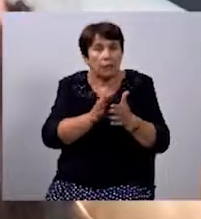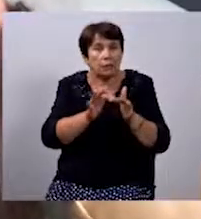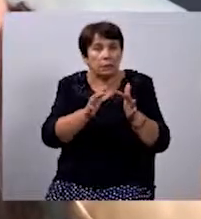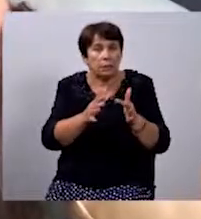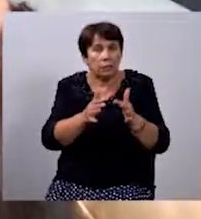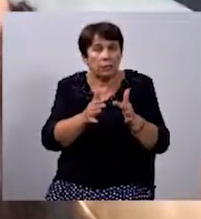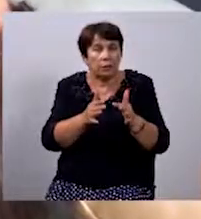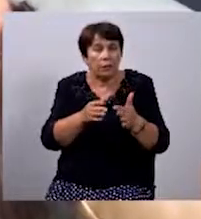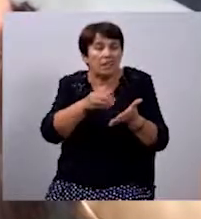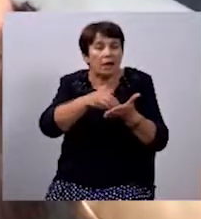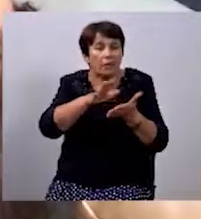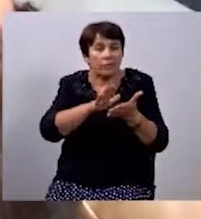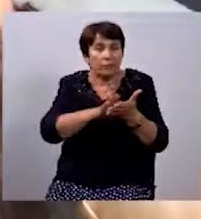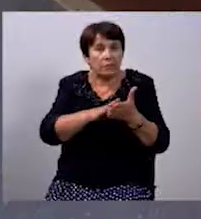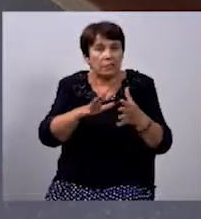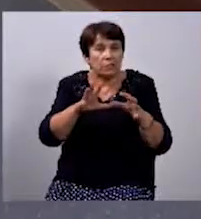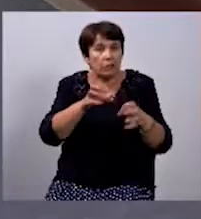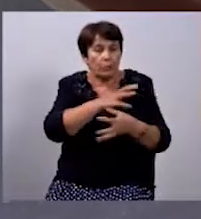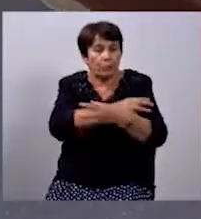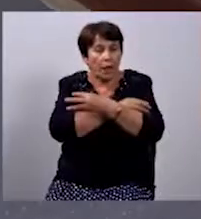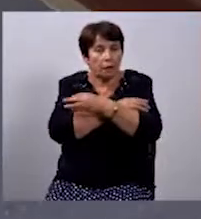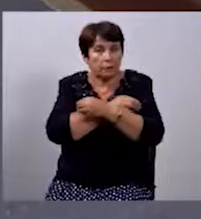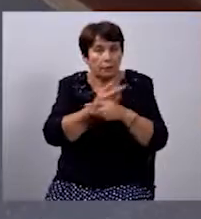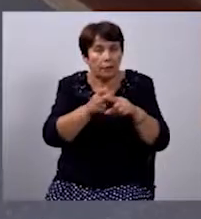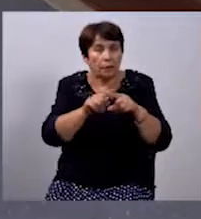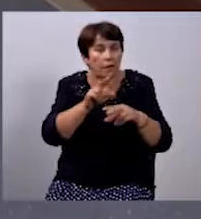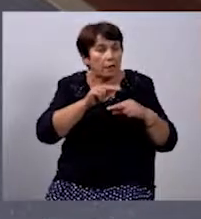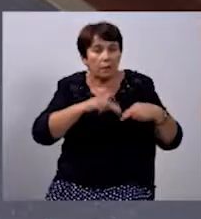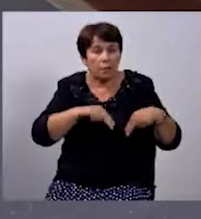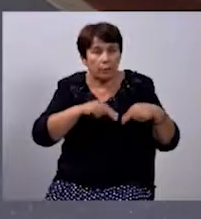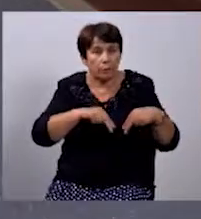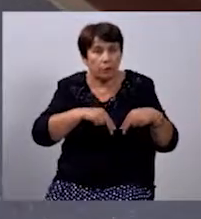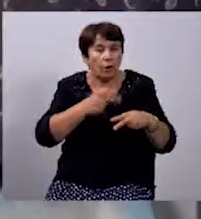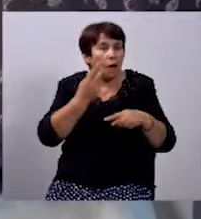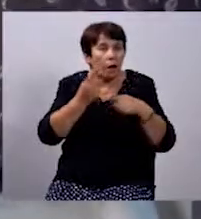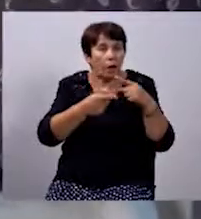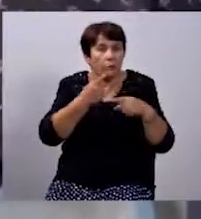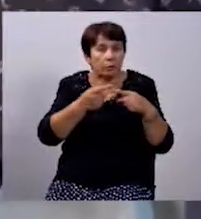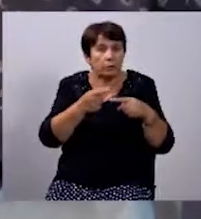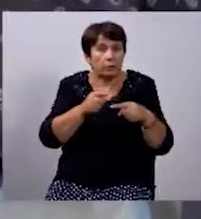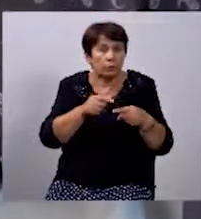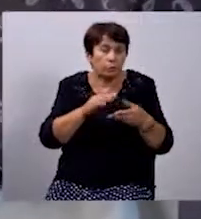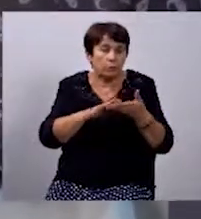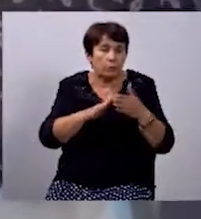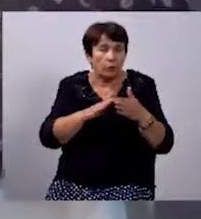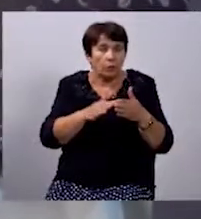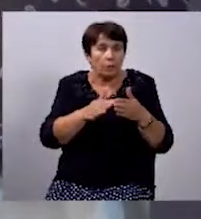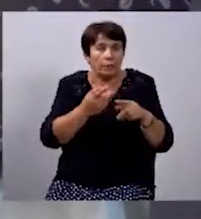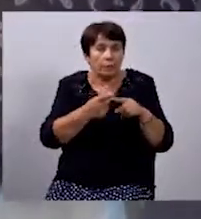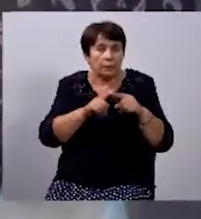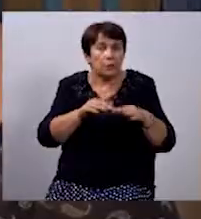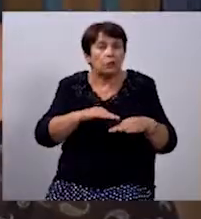визначені м'язи, які або не працюють, або постійно в судобленому стані. Це